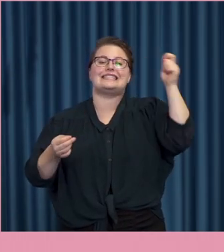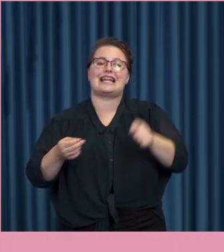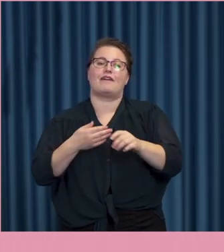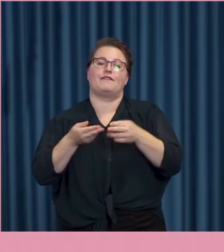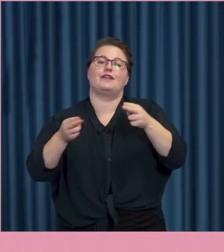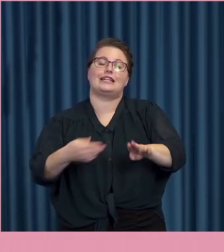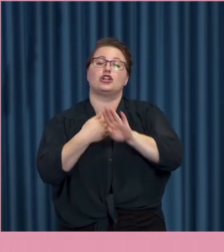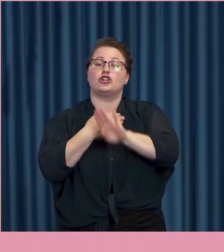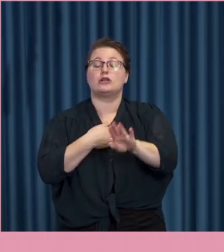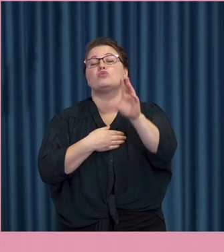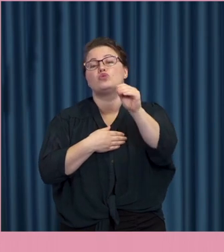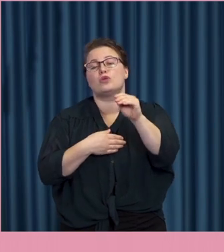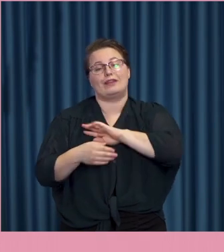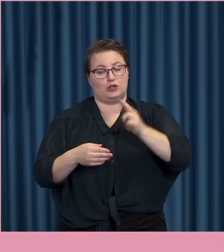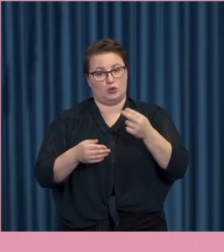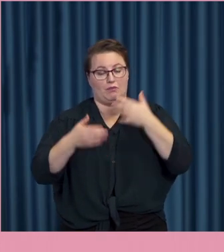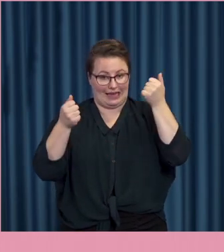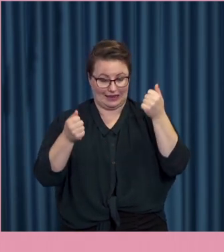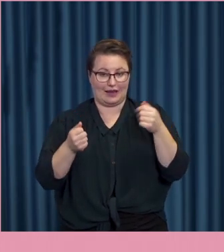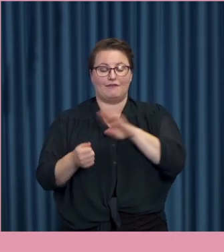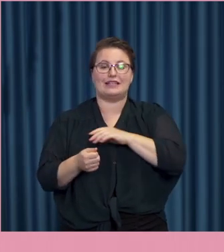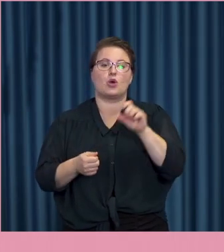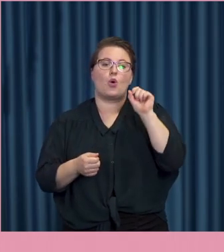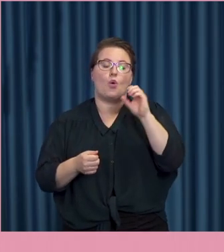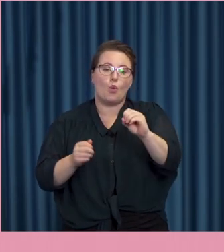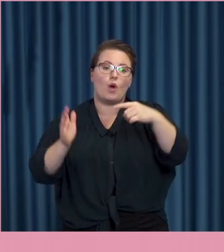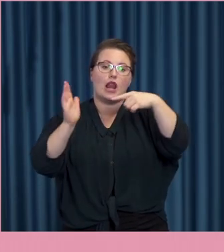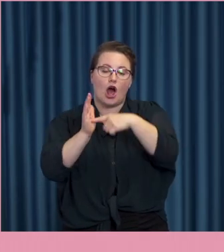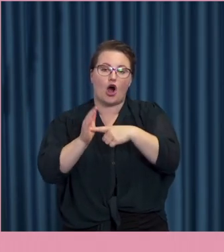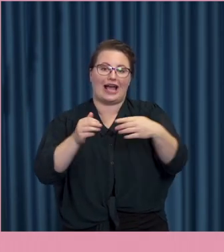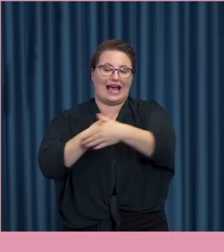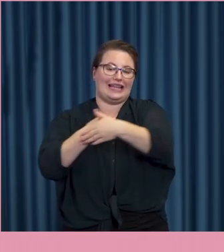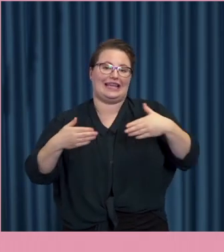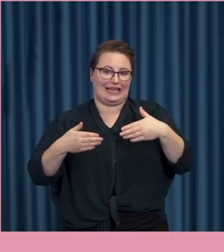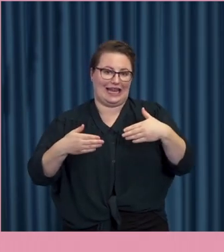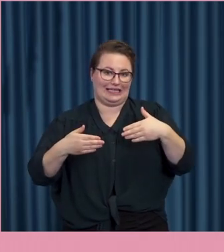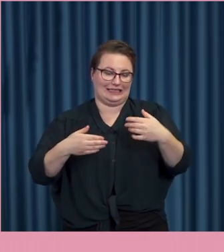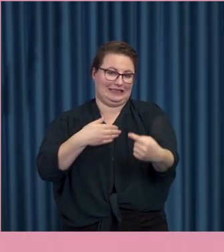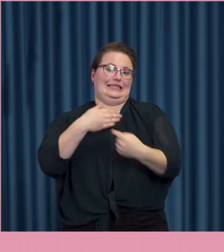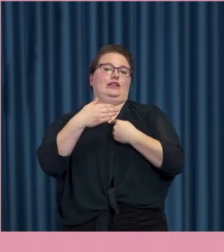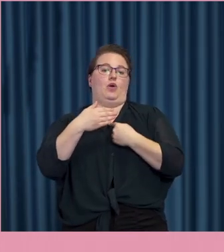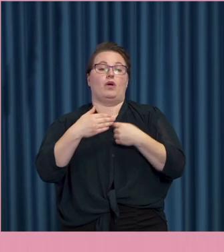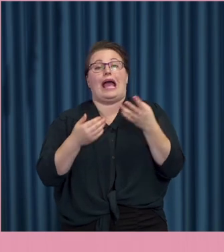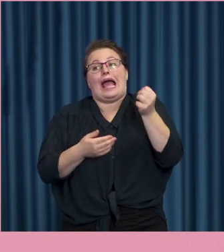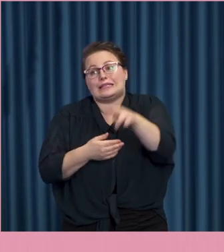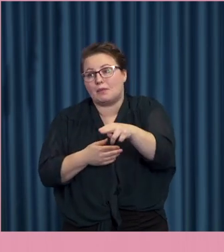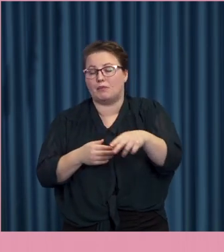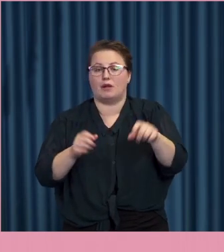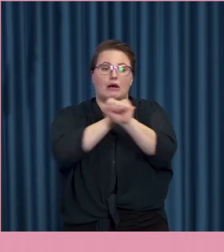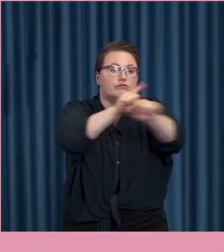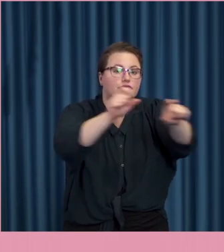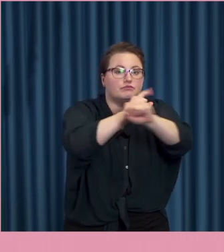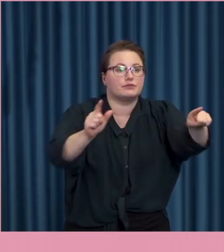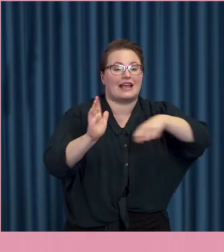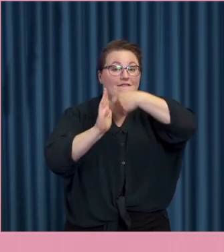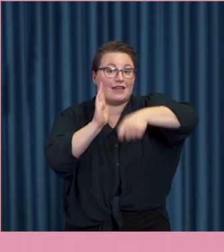brott om olaga integritetsintrång. Som har börjat fånga upp en del av de situationer som jag har sett. Det kan vara när man sprider bilder eller filmer på